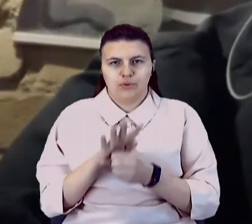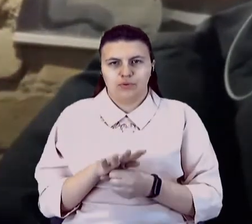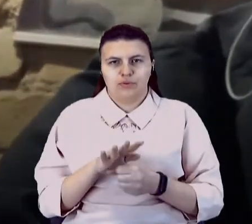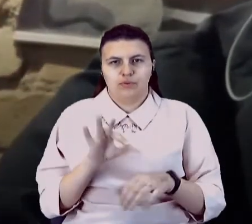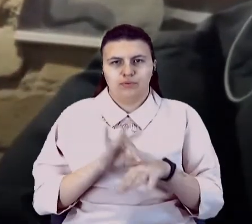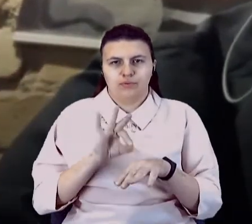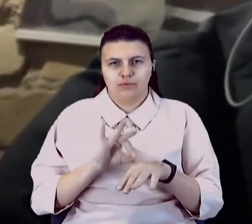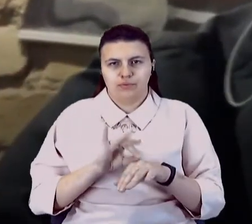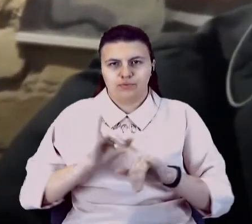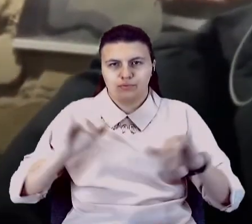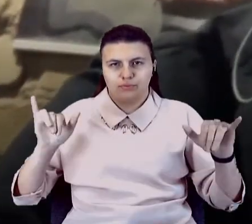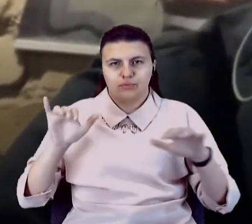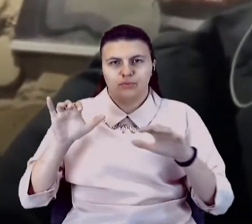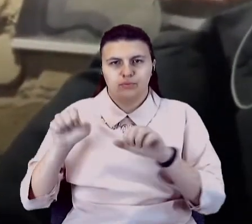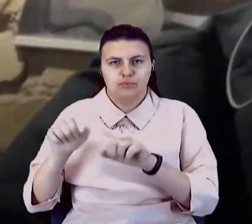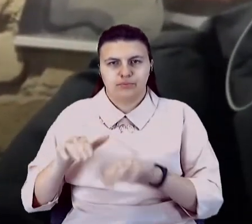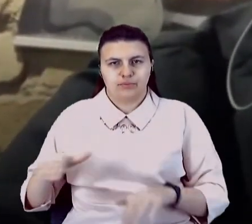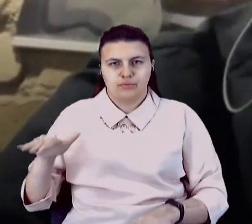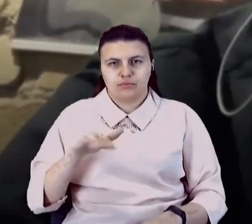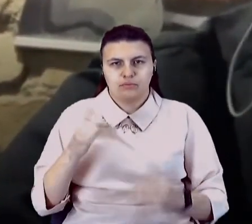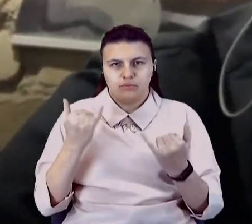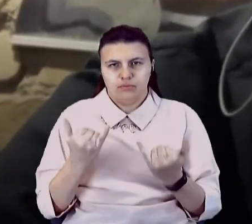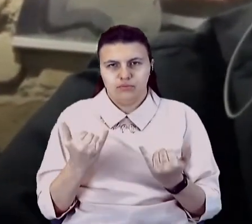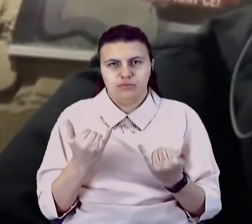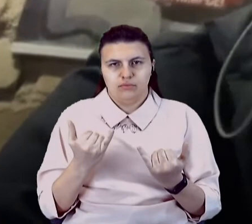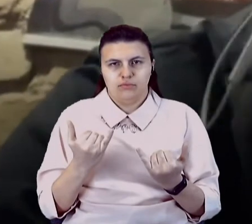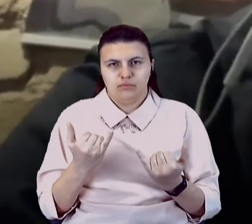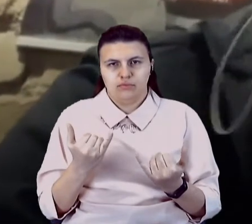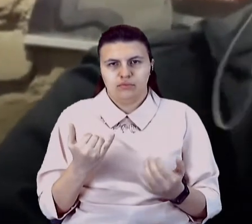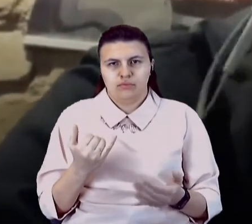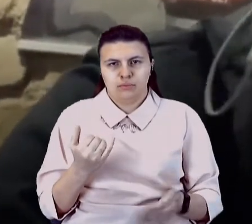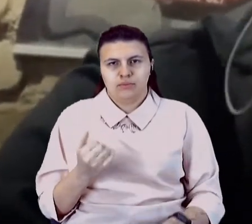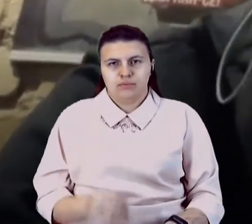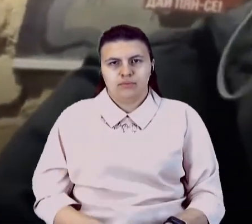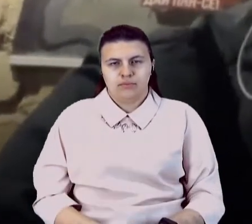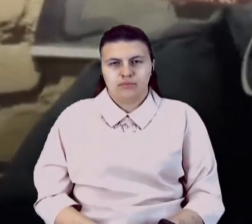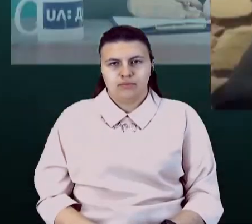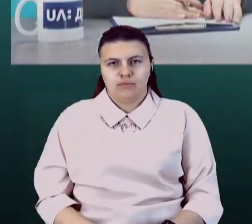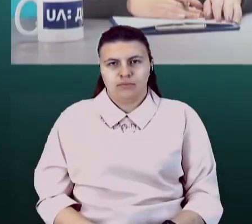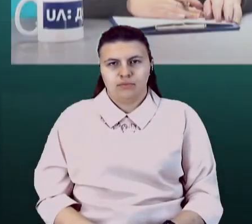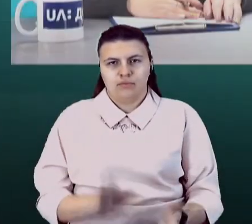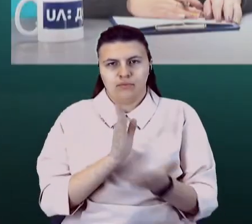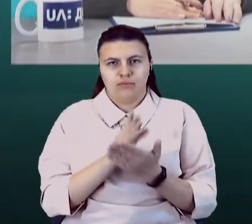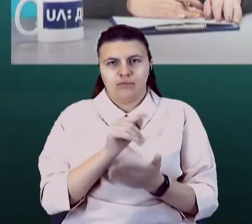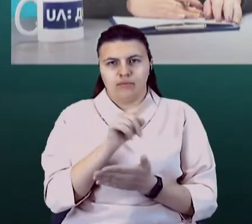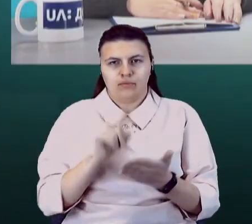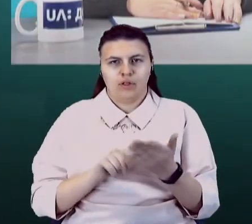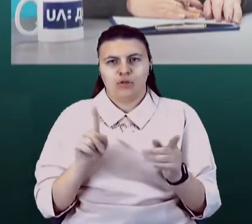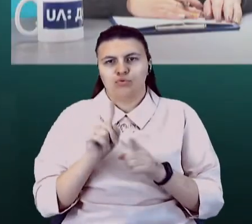окупованої території. А зараз я прямо поставив питання, що змінилося.